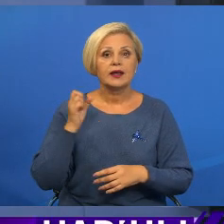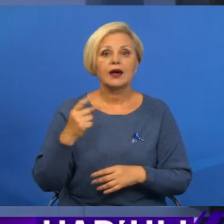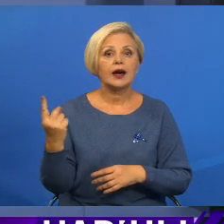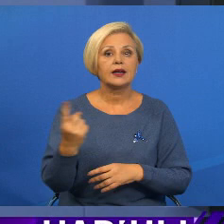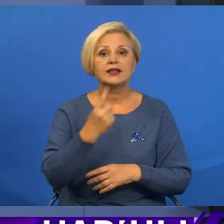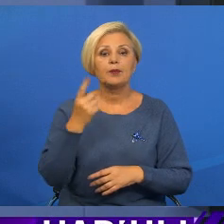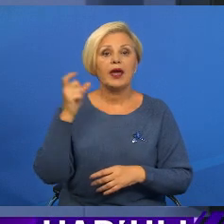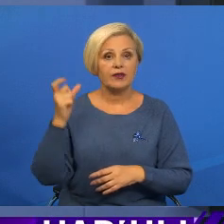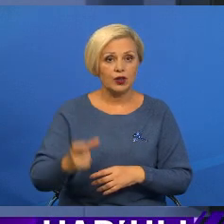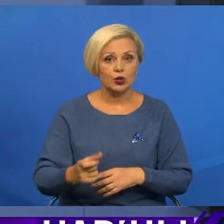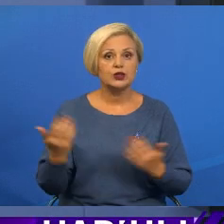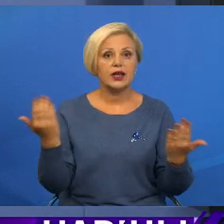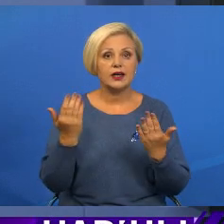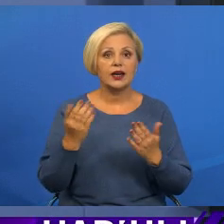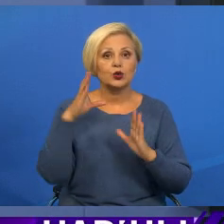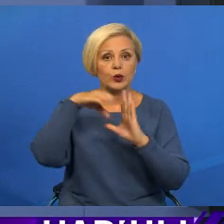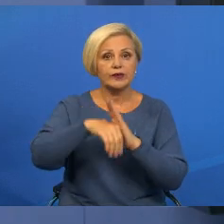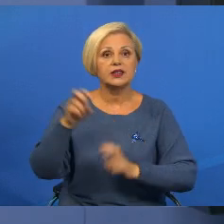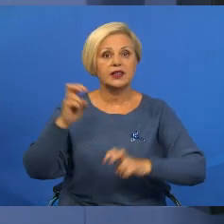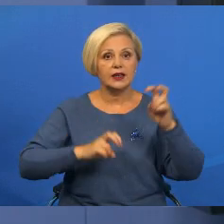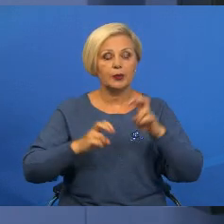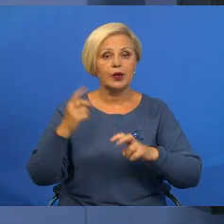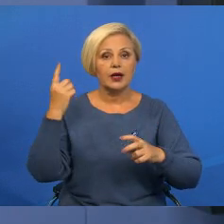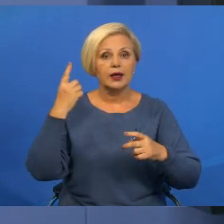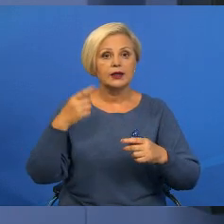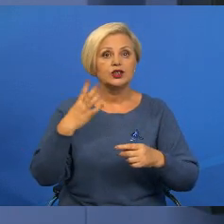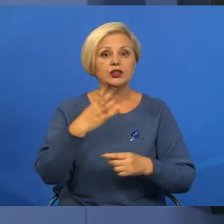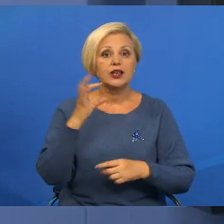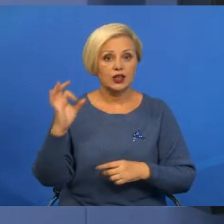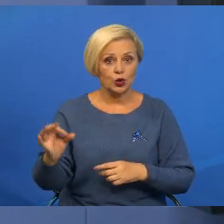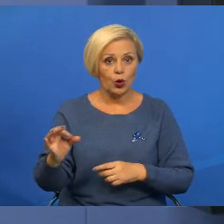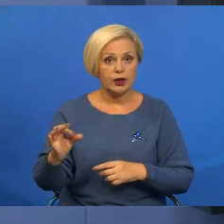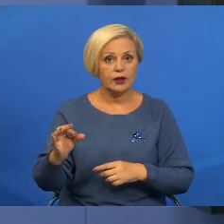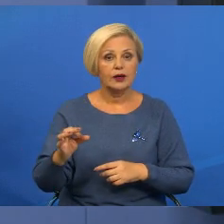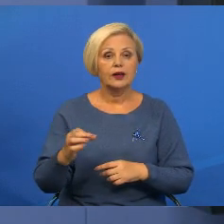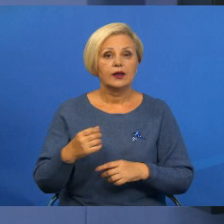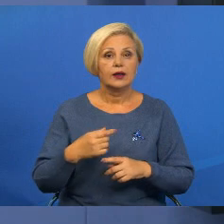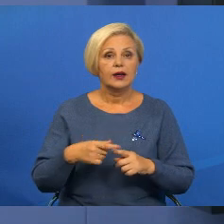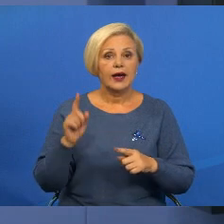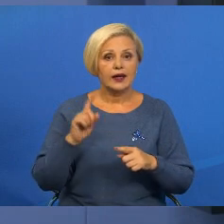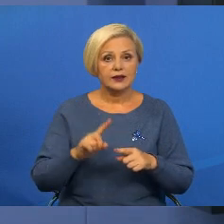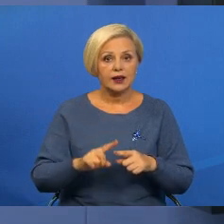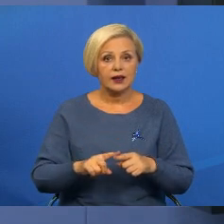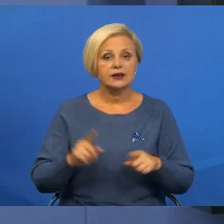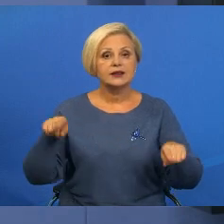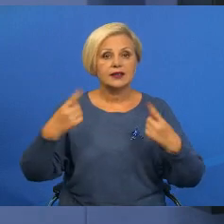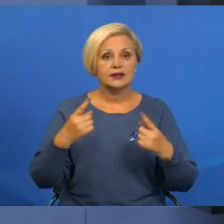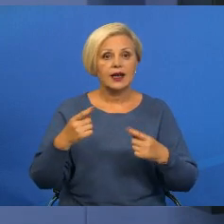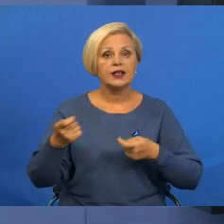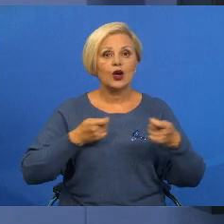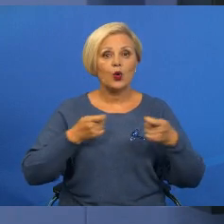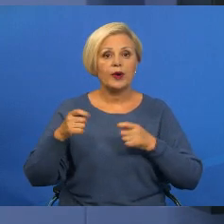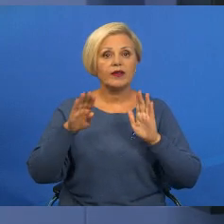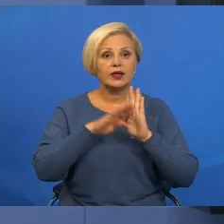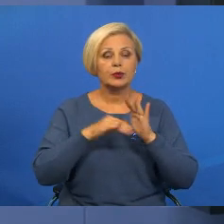из первых людей, которые внедрили в производство индустрии 4.0, то есть создание управляющих